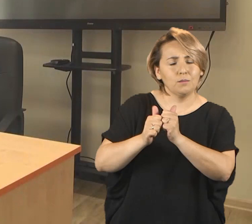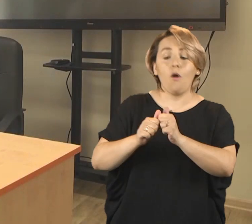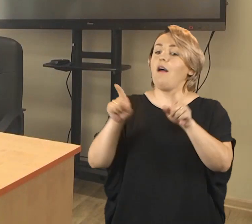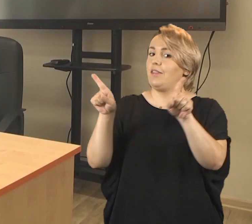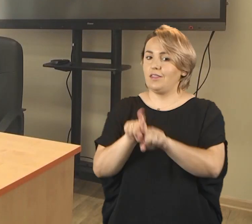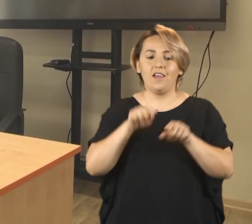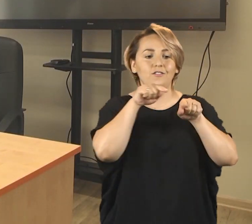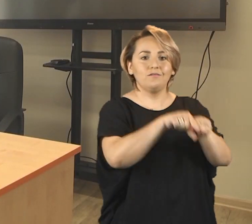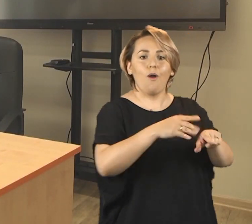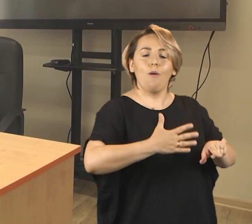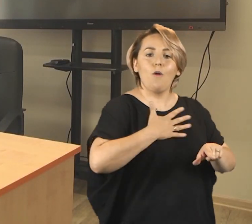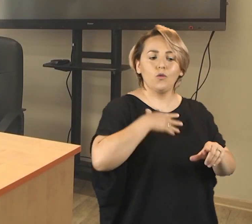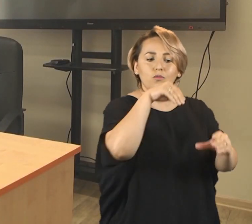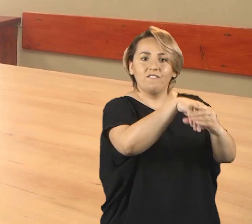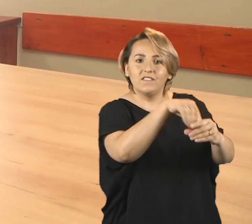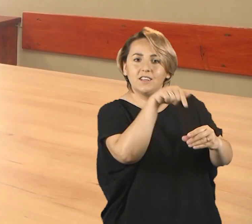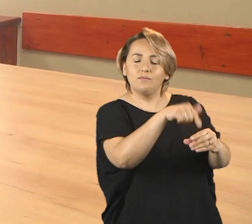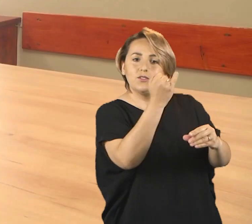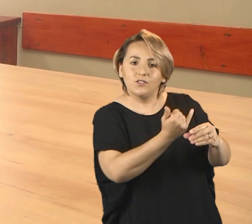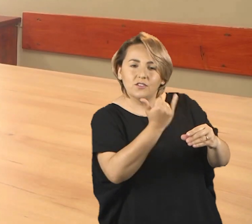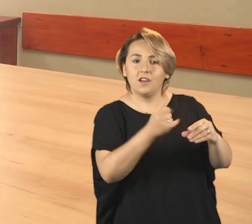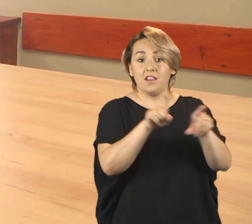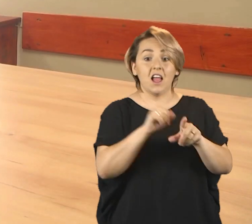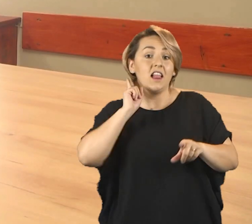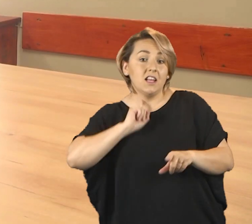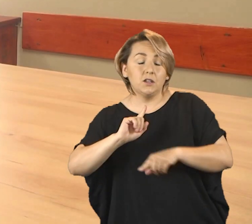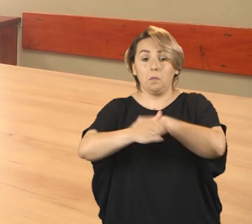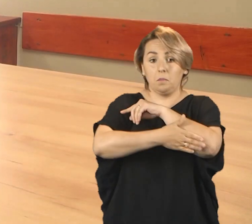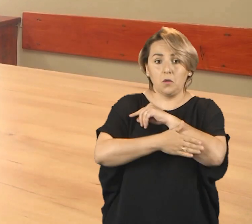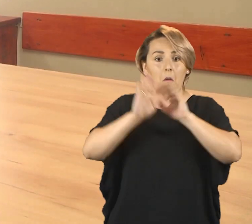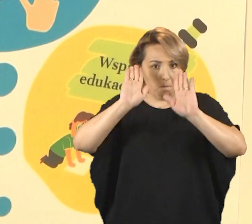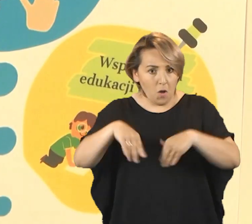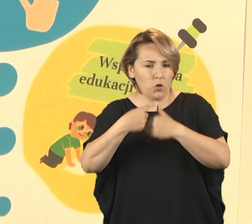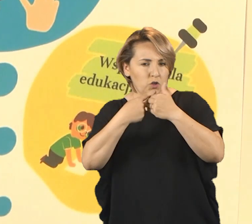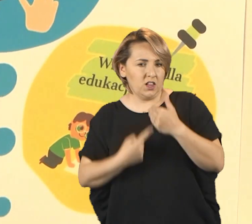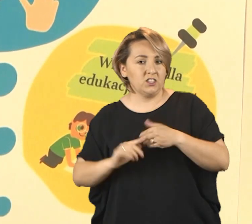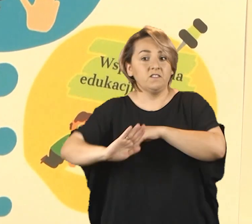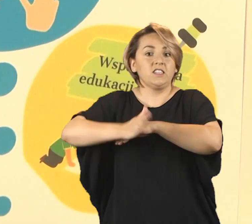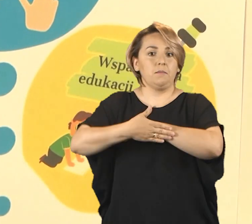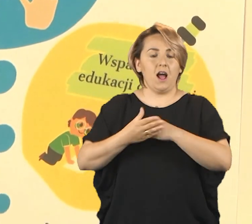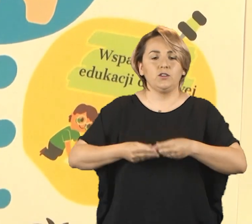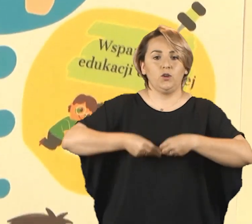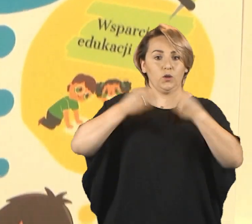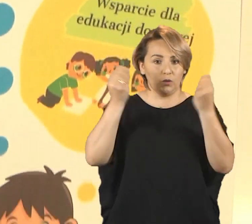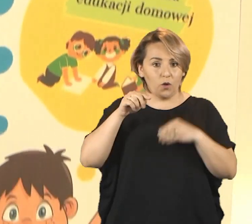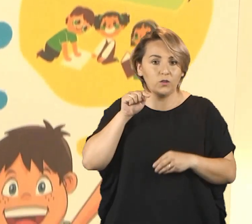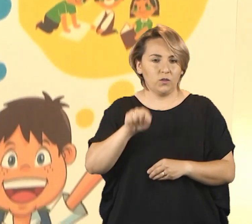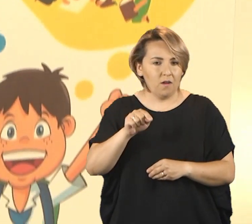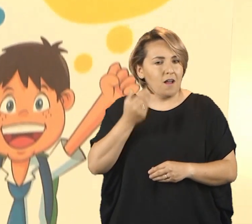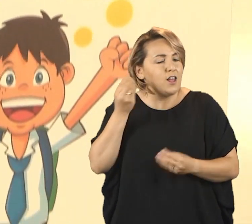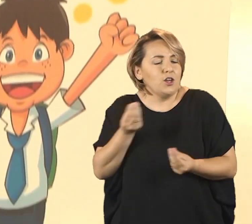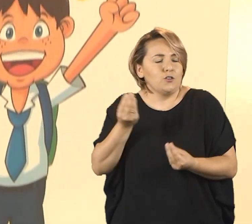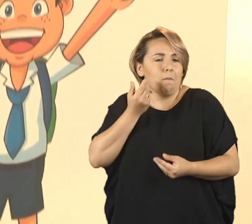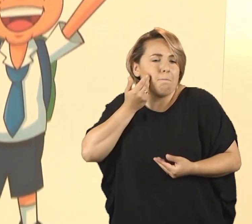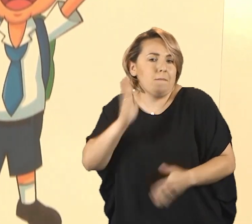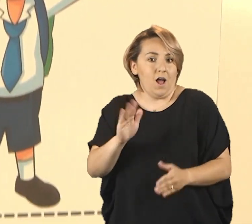także na komforcie i samopoczuciu swoich uczniów. Zarówno licealiści, jak i dzieci z podstawówki mogą liczyć na wsparcie oraz rozwój, a w tym ma